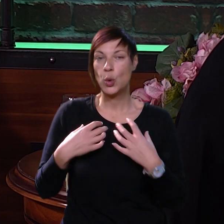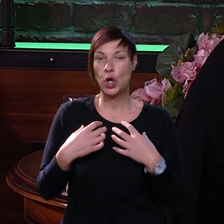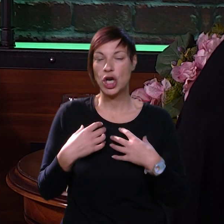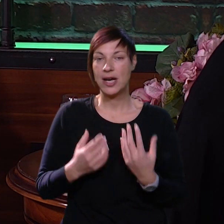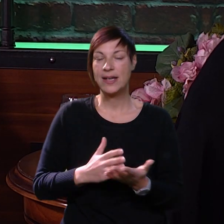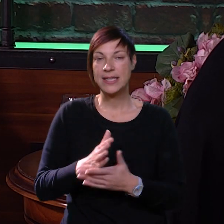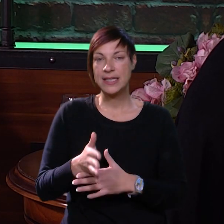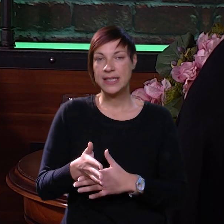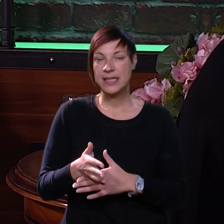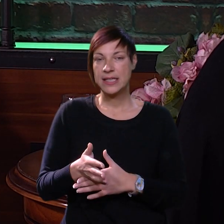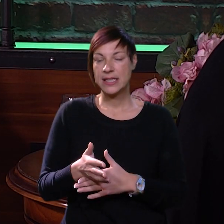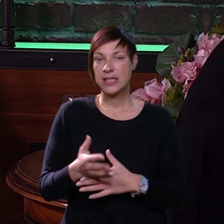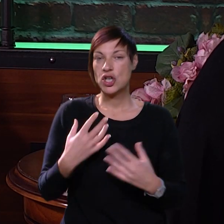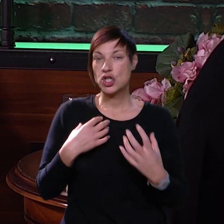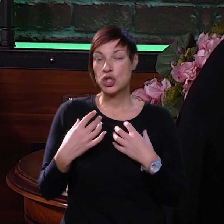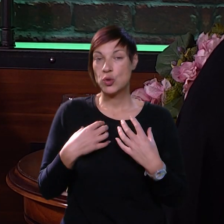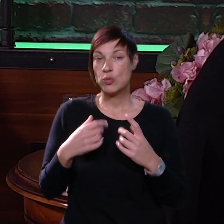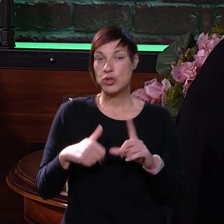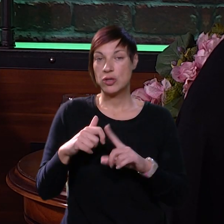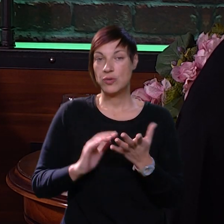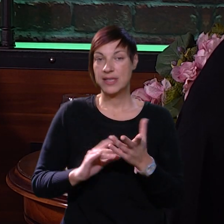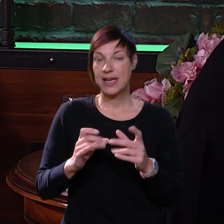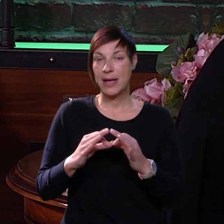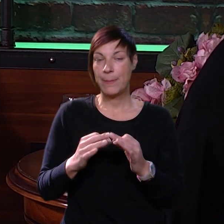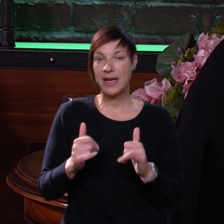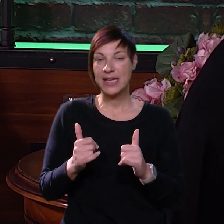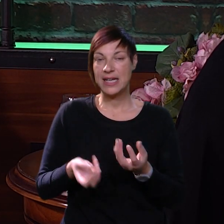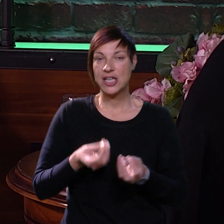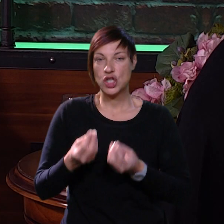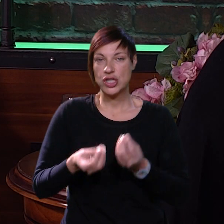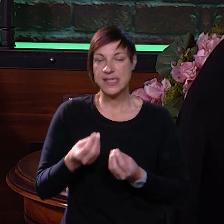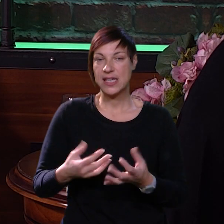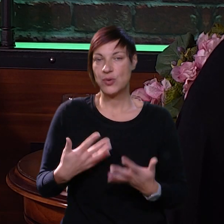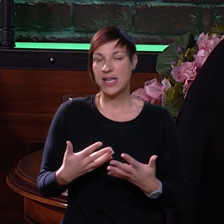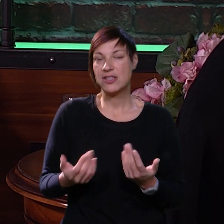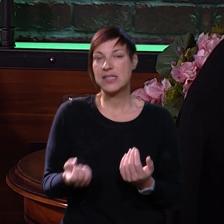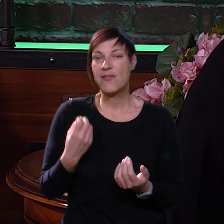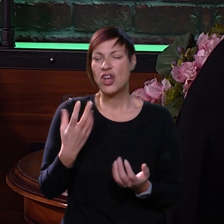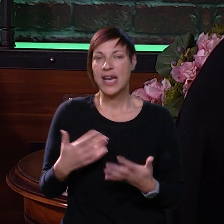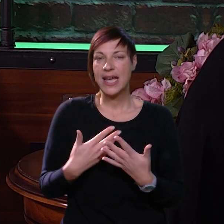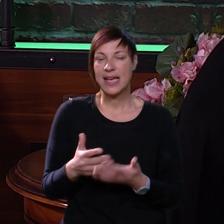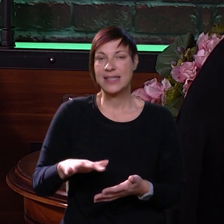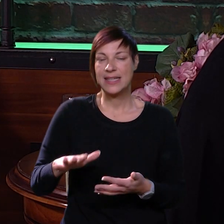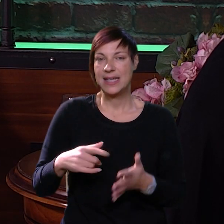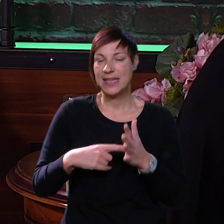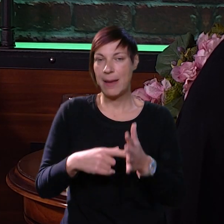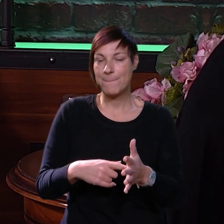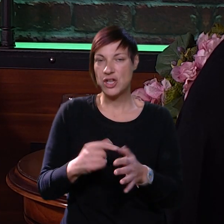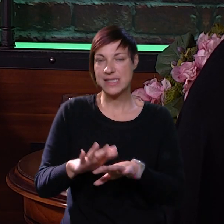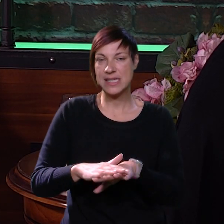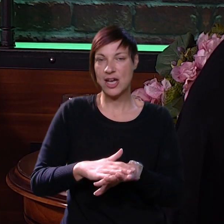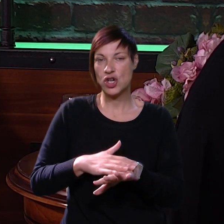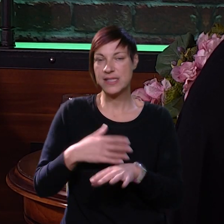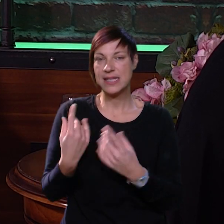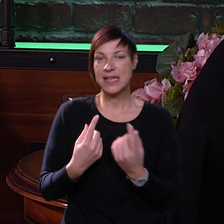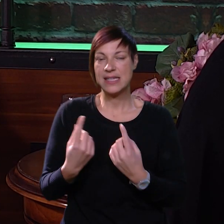uloga, kroz glumu sa lutkama i slično ili kroz igru jednostavno, dakle, neka da djete projicira